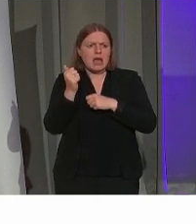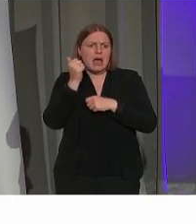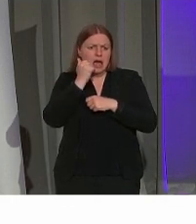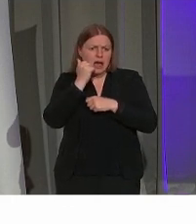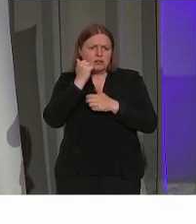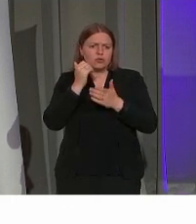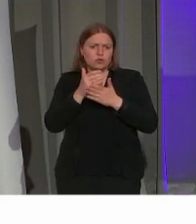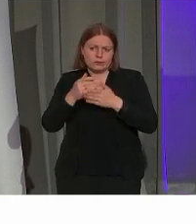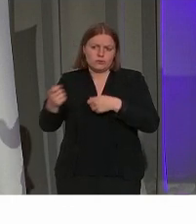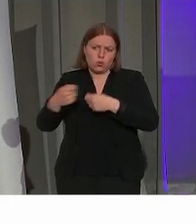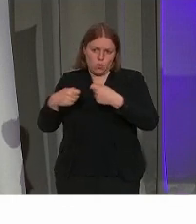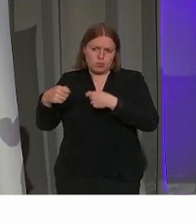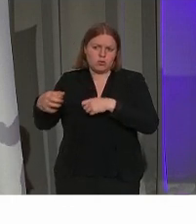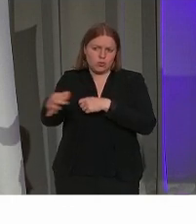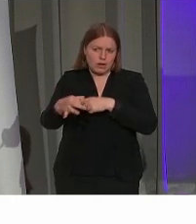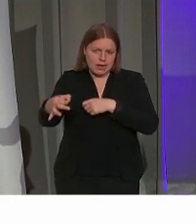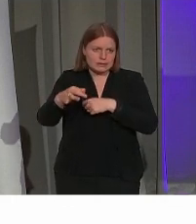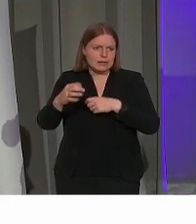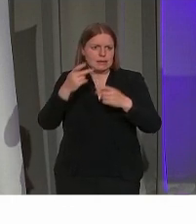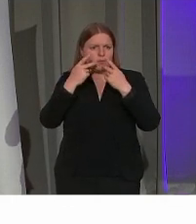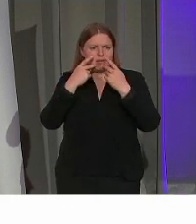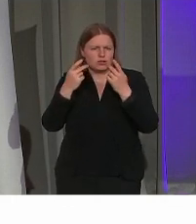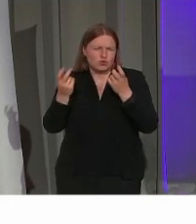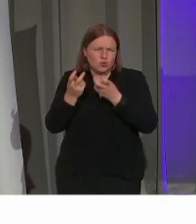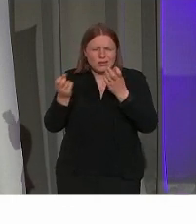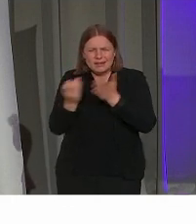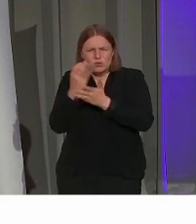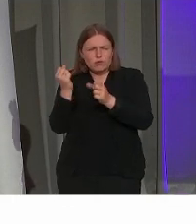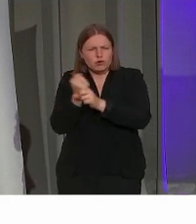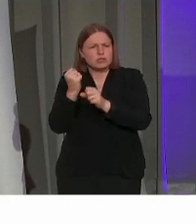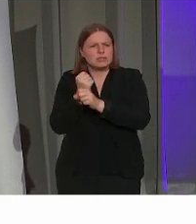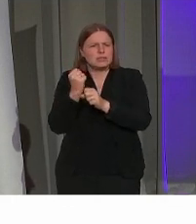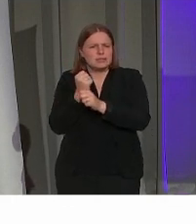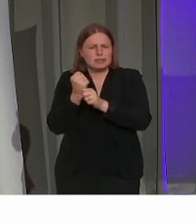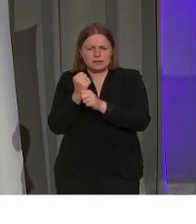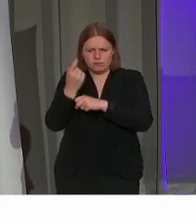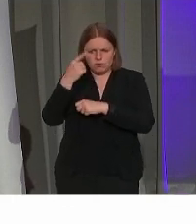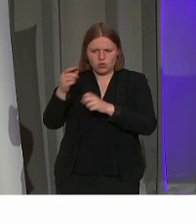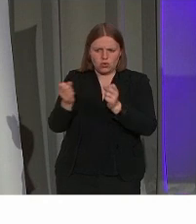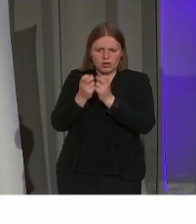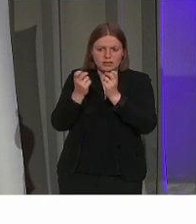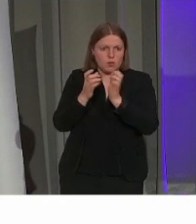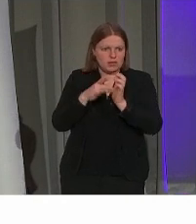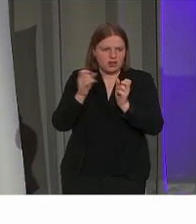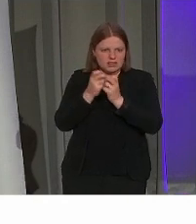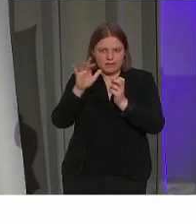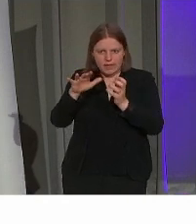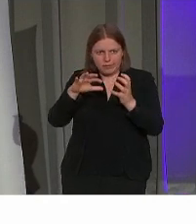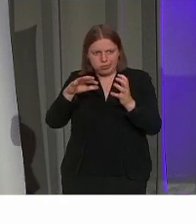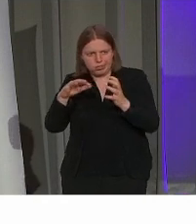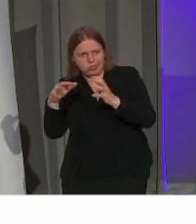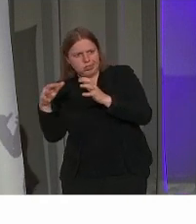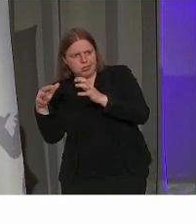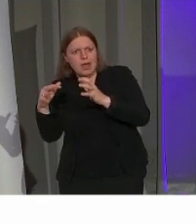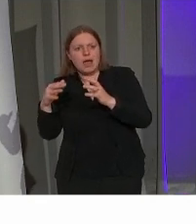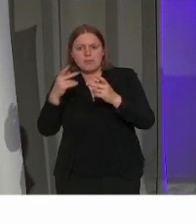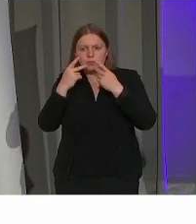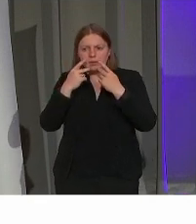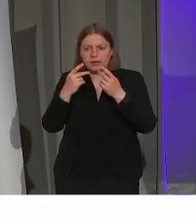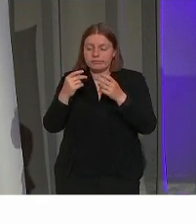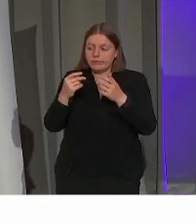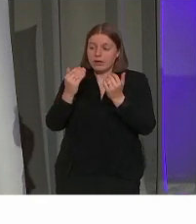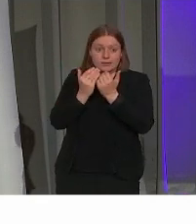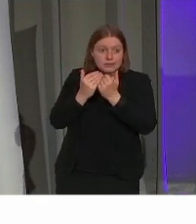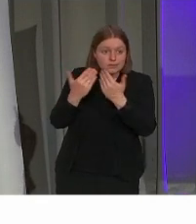locatie verworven en heeft het gaan herbestemmen, die tweede laag van functie. Op zich was het aan het vervallen. Men heeft daar een stukje lokale dienstverlening in